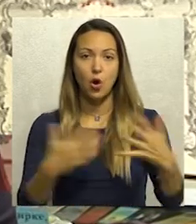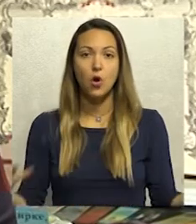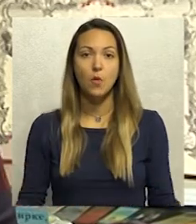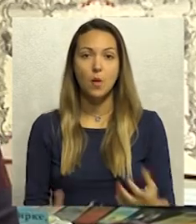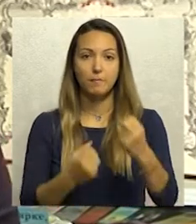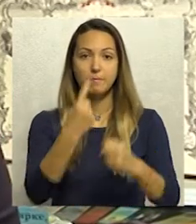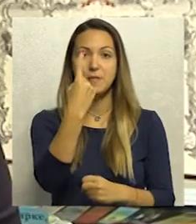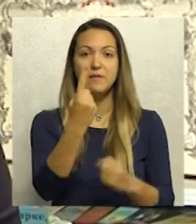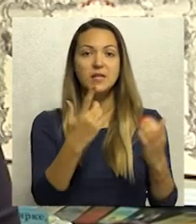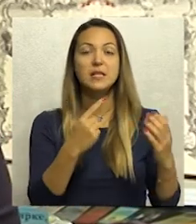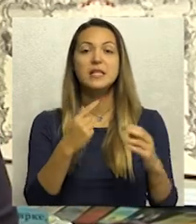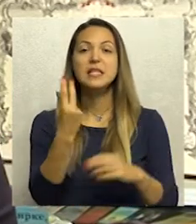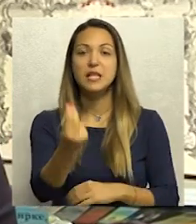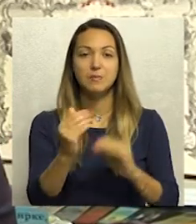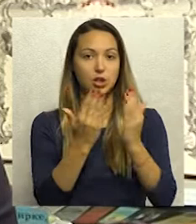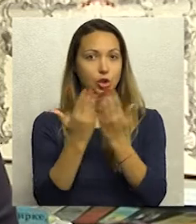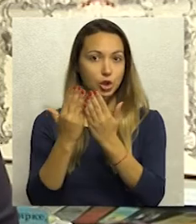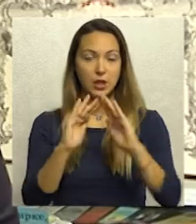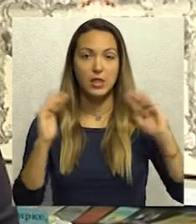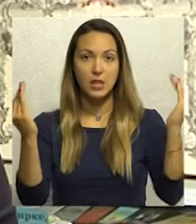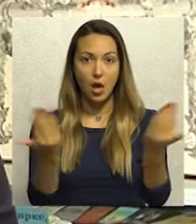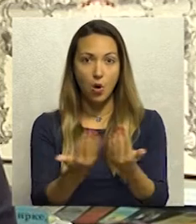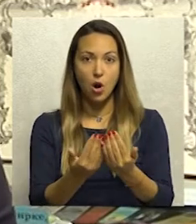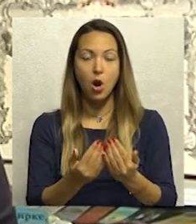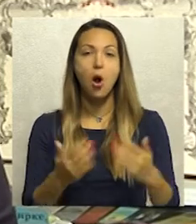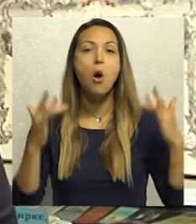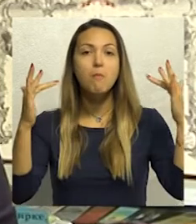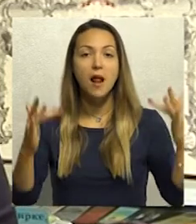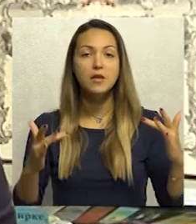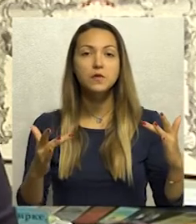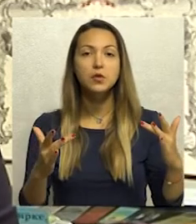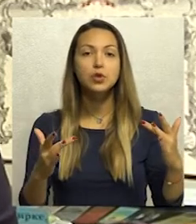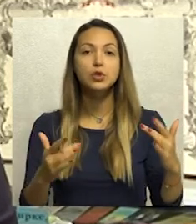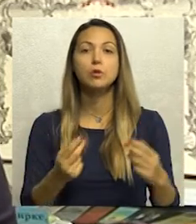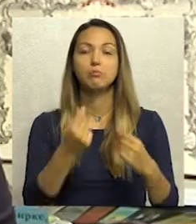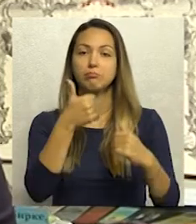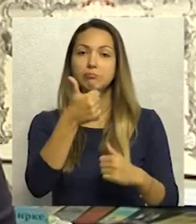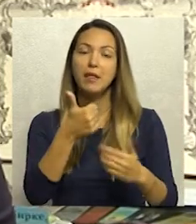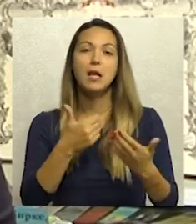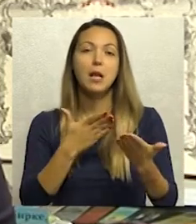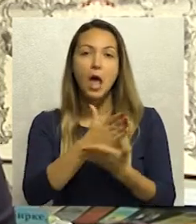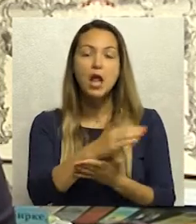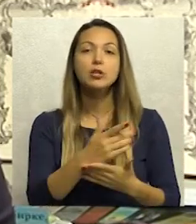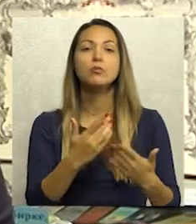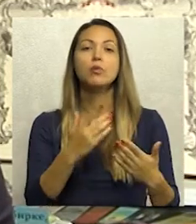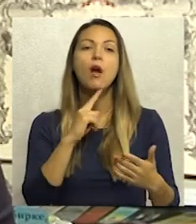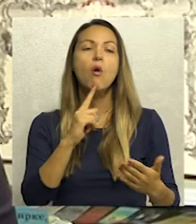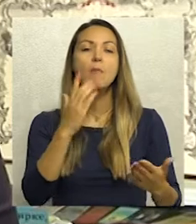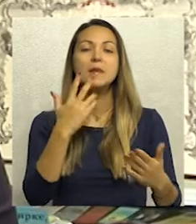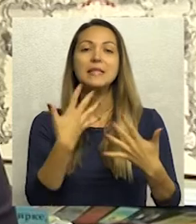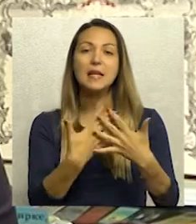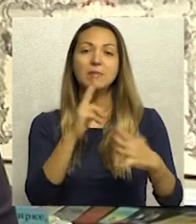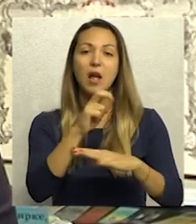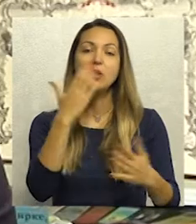čitaone obeležit ćemo na jedan dostojanstven način, onako kako Sramski Karlovci to naravno i zaslužuju,